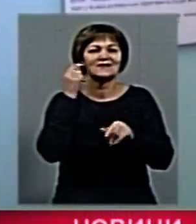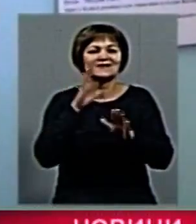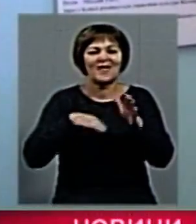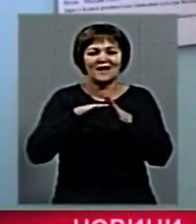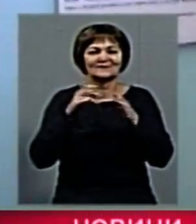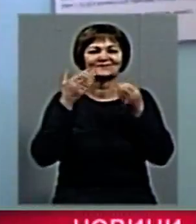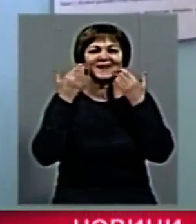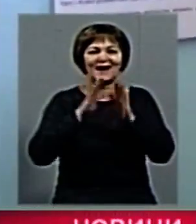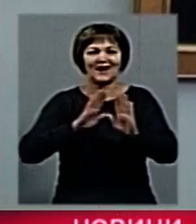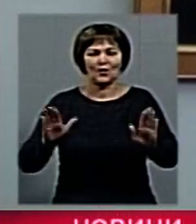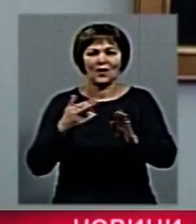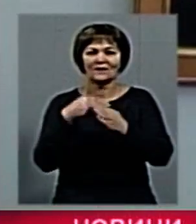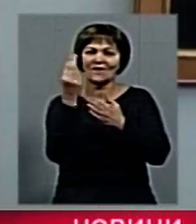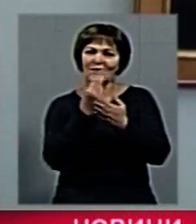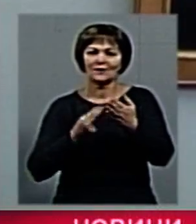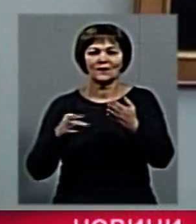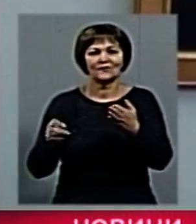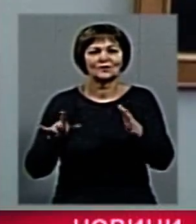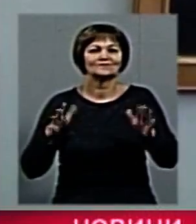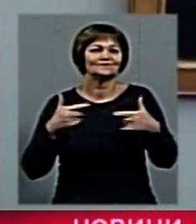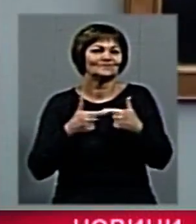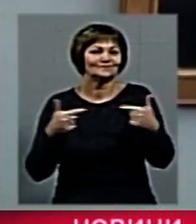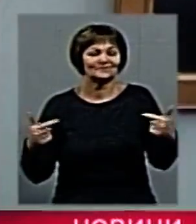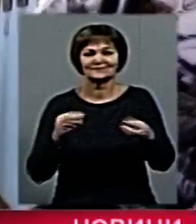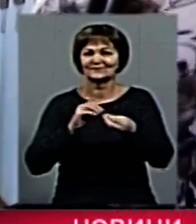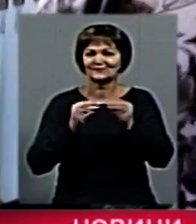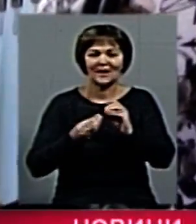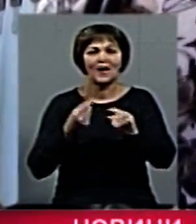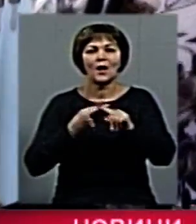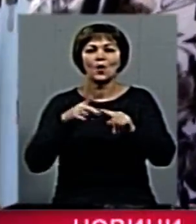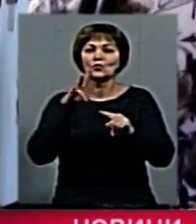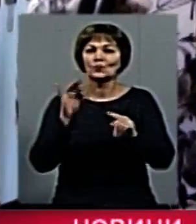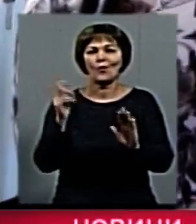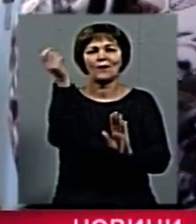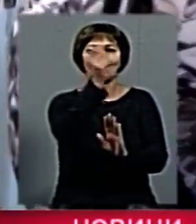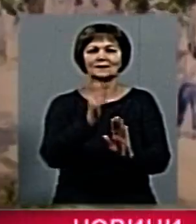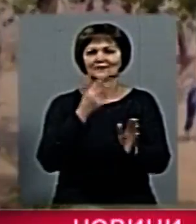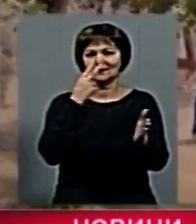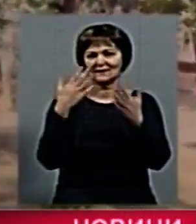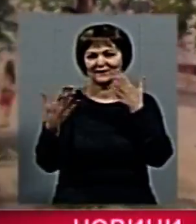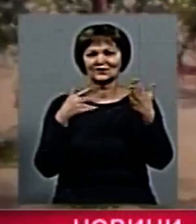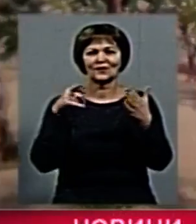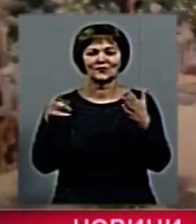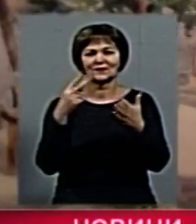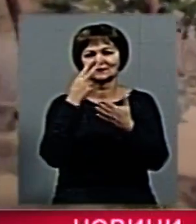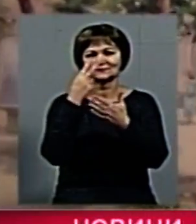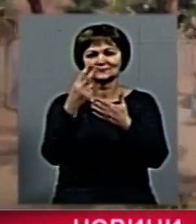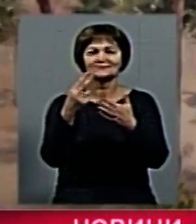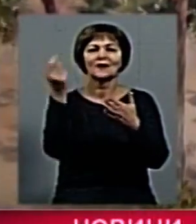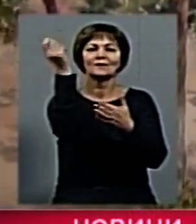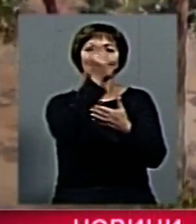іноді вона не передбачувана. Та з картин Катерини Вілкул видно, що художниця зосереджено відтворювала